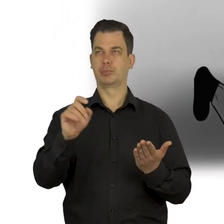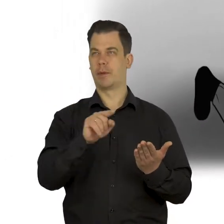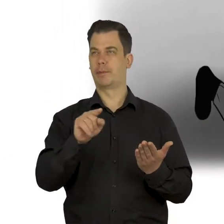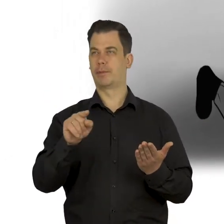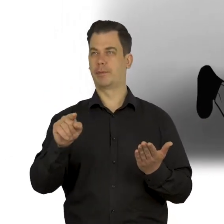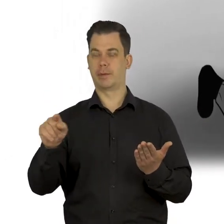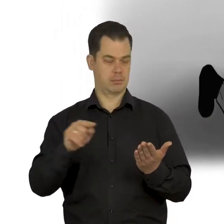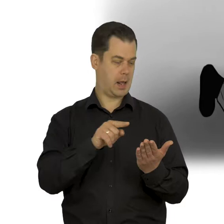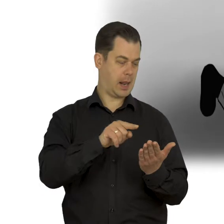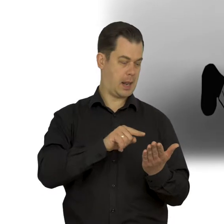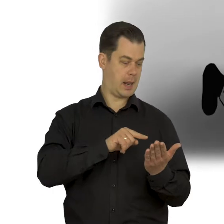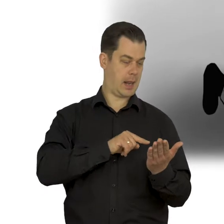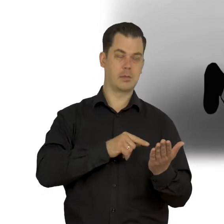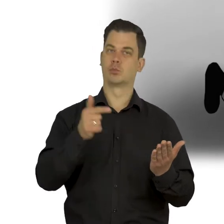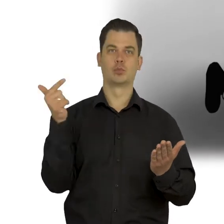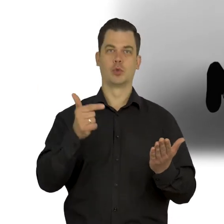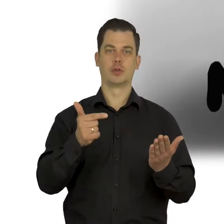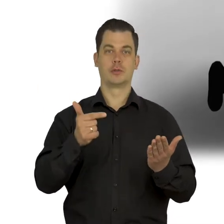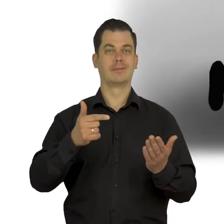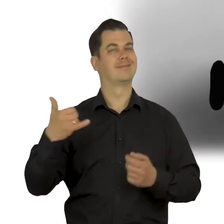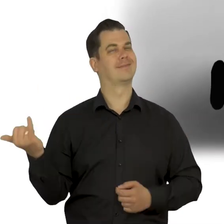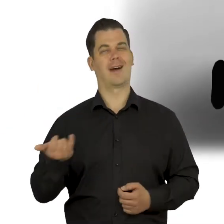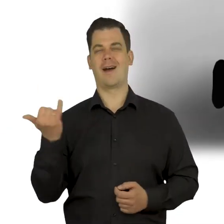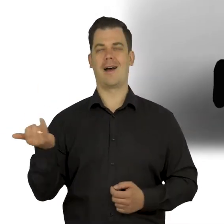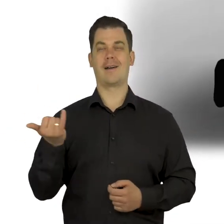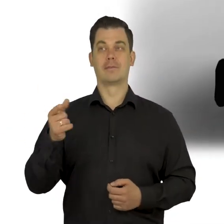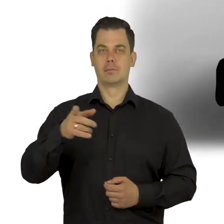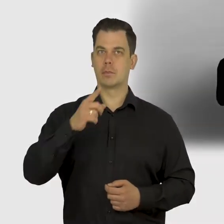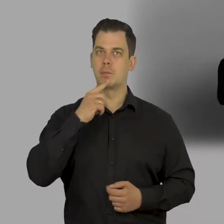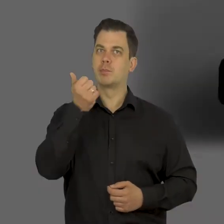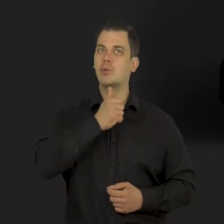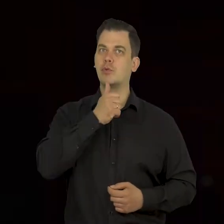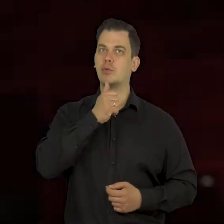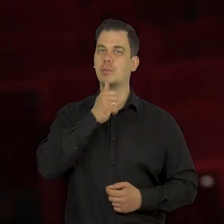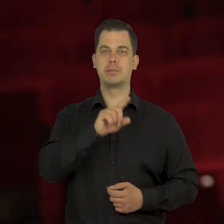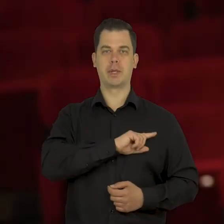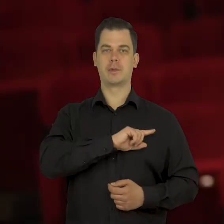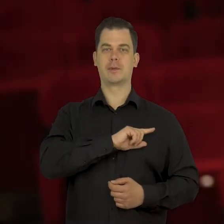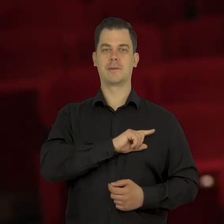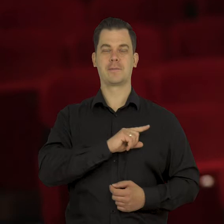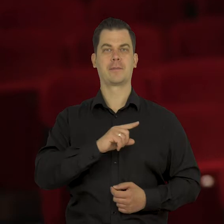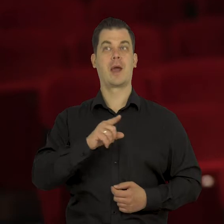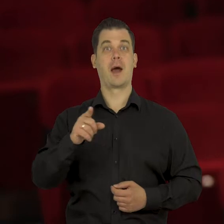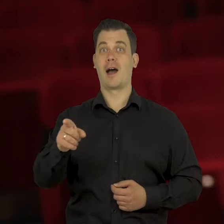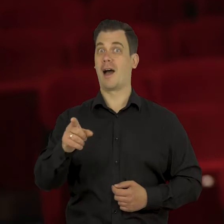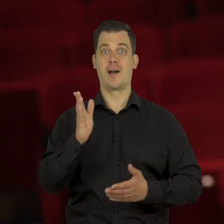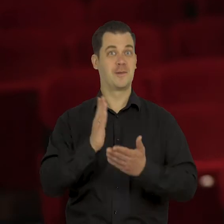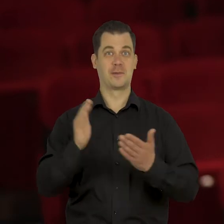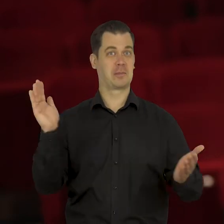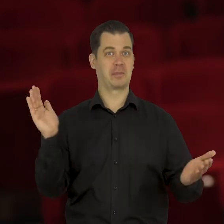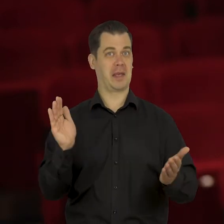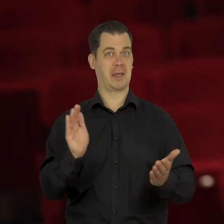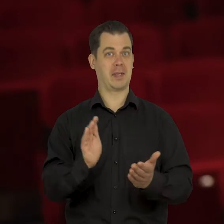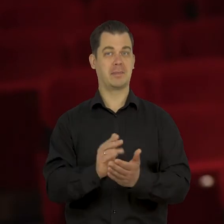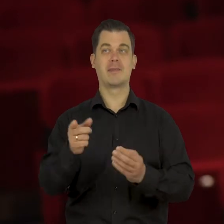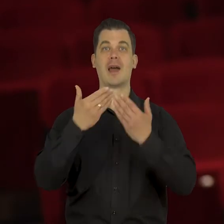tekst zgodnie z egzemplarzem. Dlatego uczestniczy we wszystkich próbach. O zanikającym zawodzie suflera